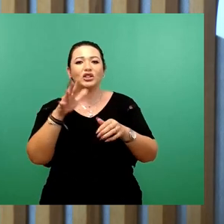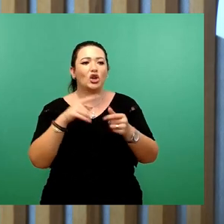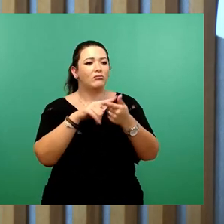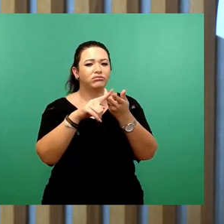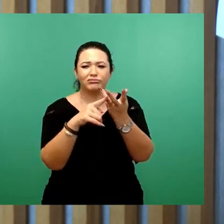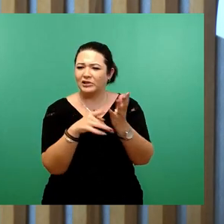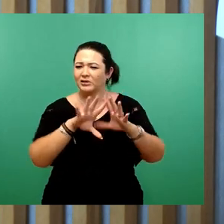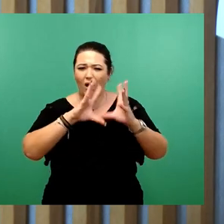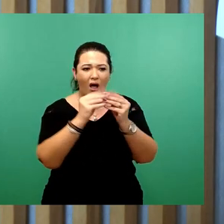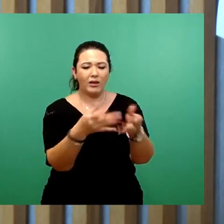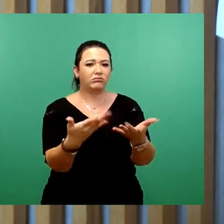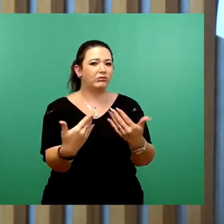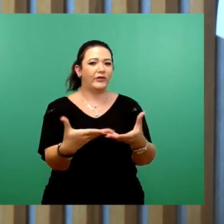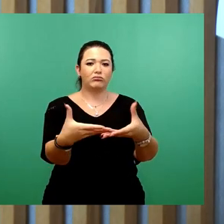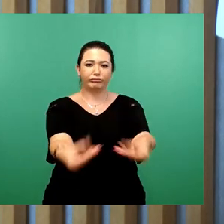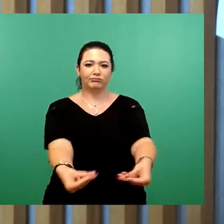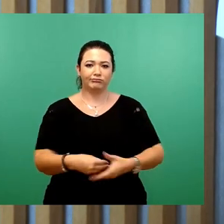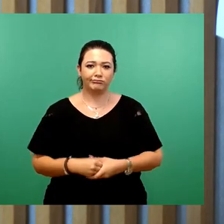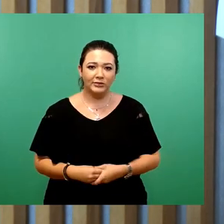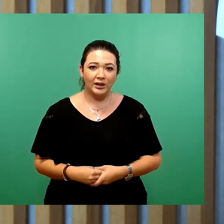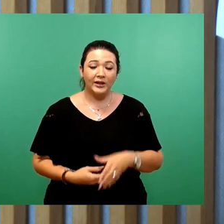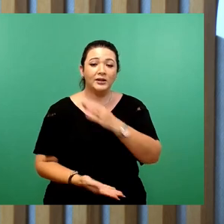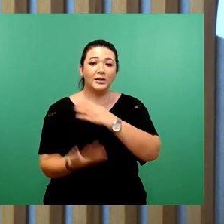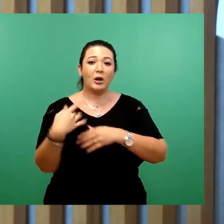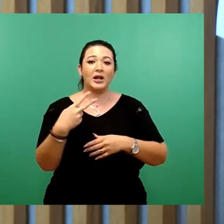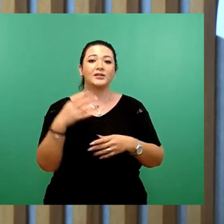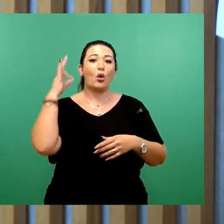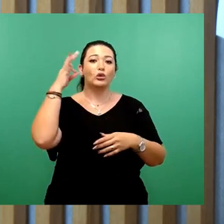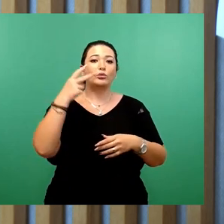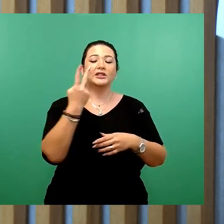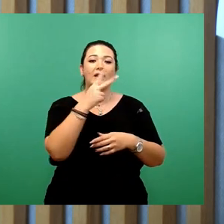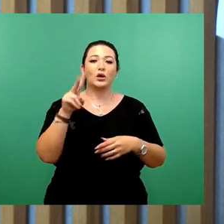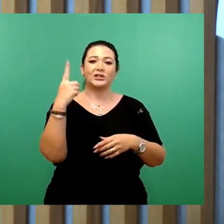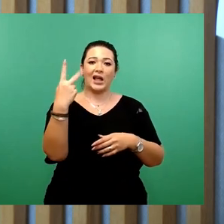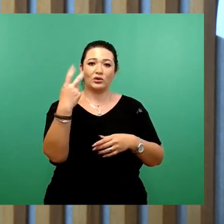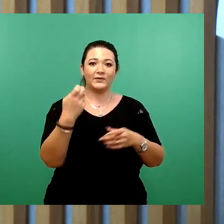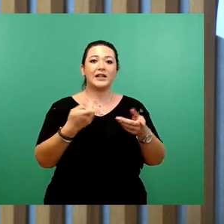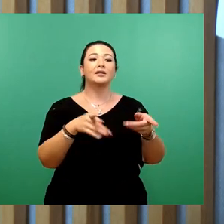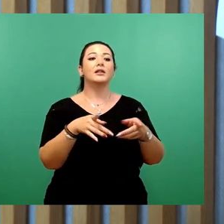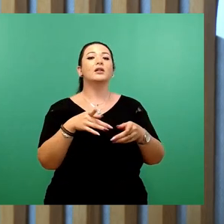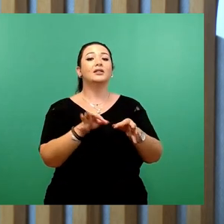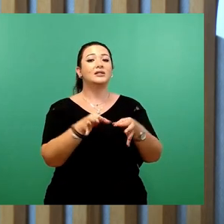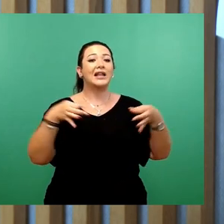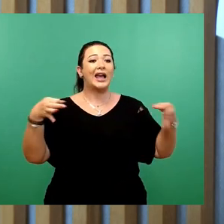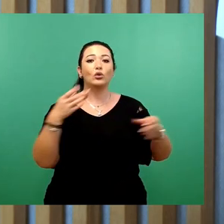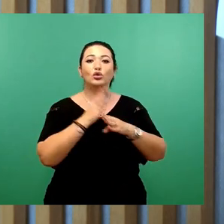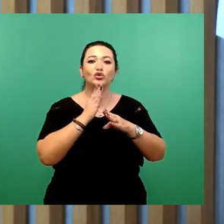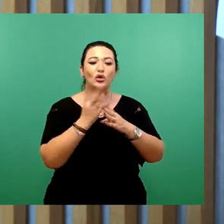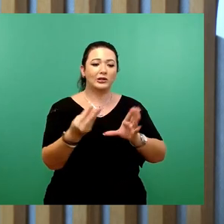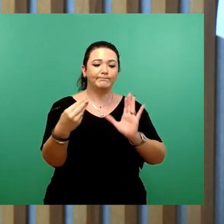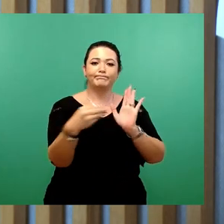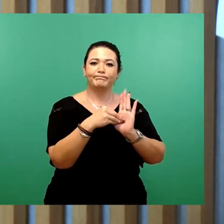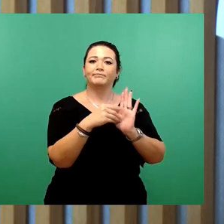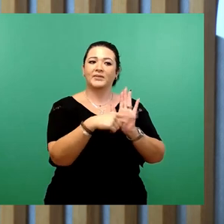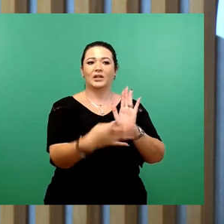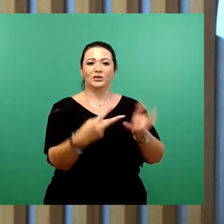Bereits im Oktober 2021 berichtete eine Dresdner Tageszeitung über diesen Zustand. Im August diesen Jahres